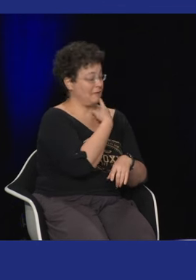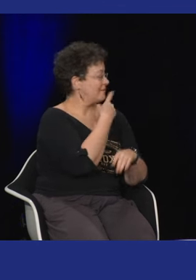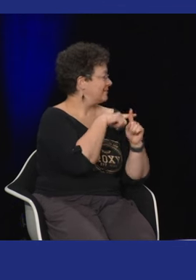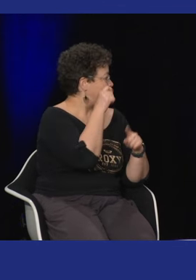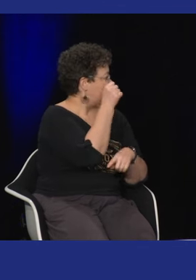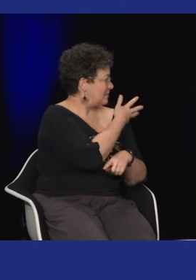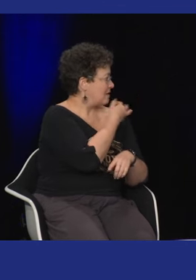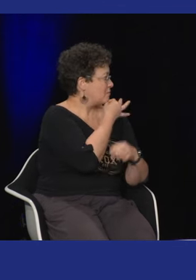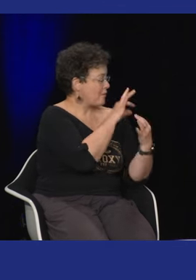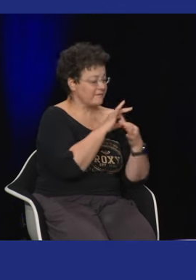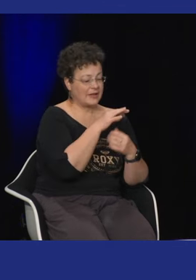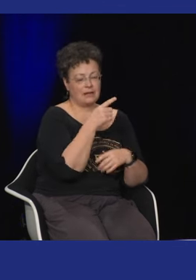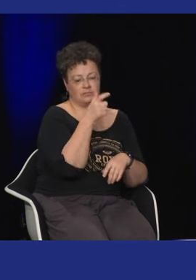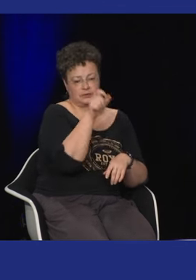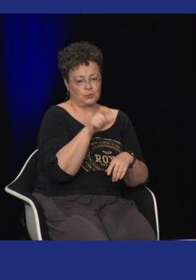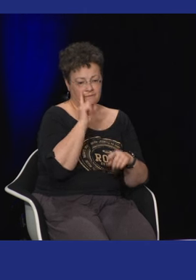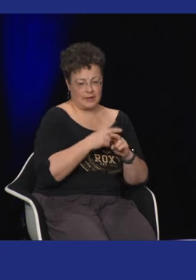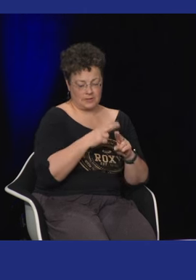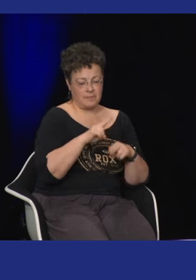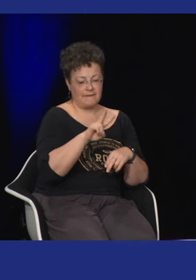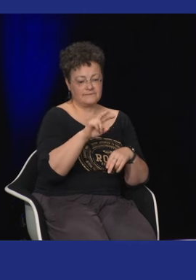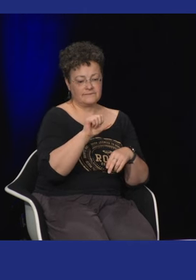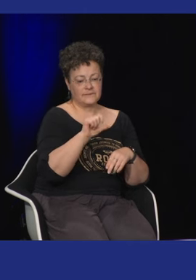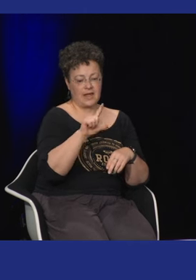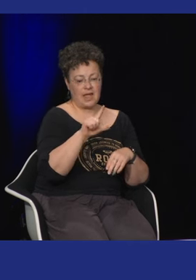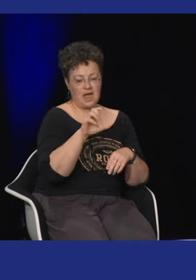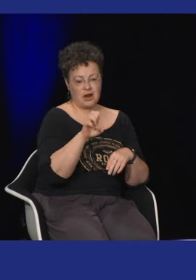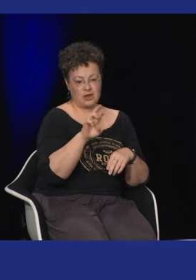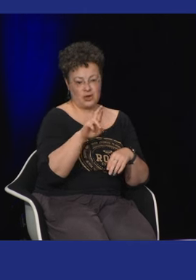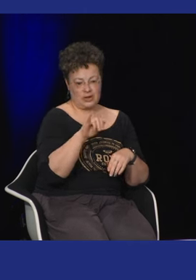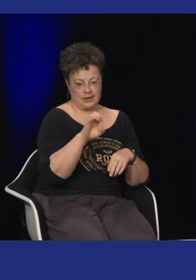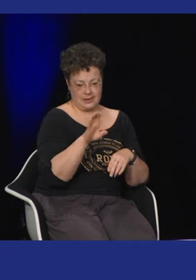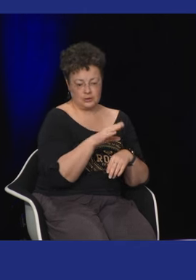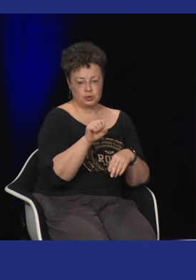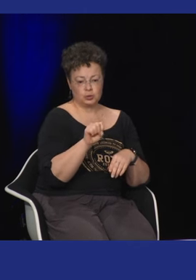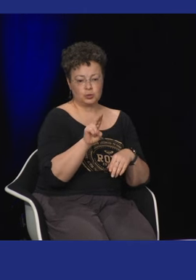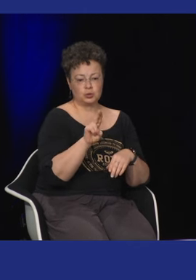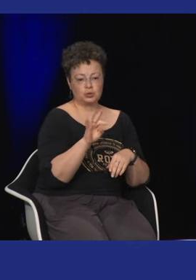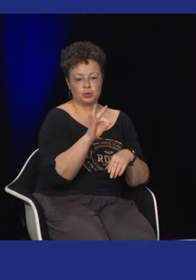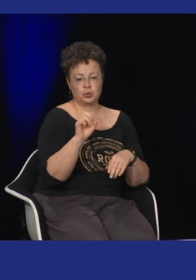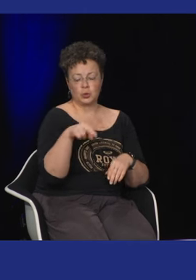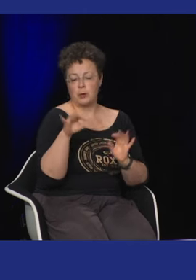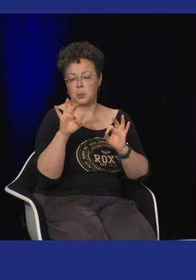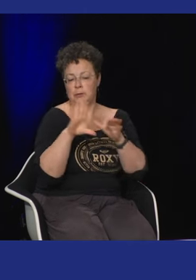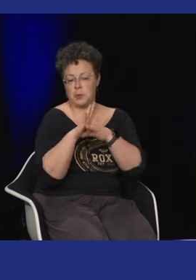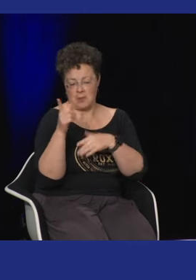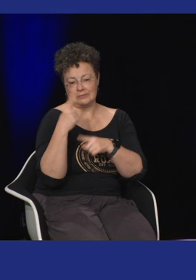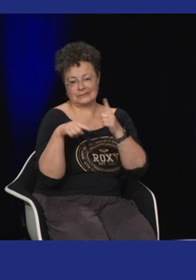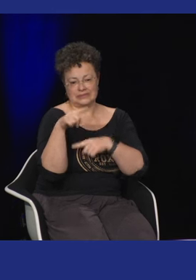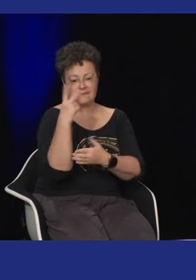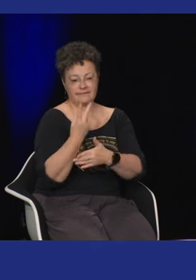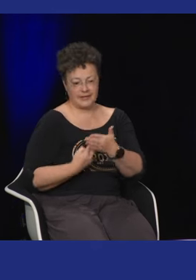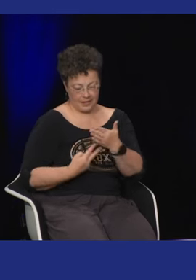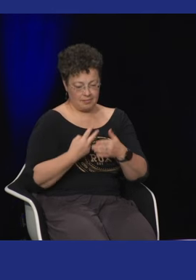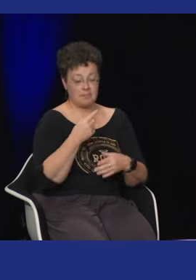je fais lien avec ce que dit Olivier par rapport aux Etats-Unis donc il y a une personne qui s'appelle Valérie Sutton